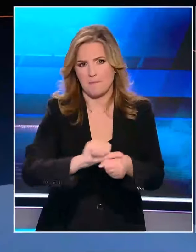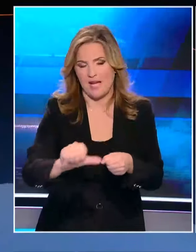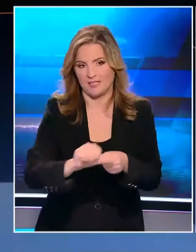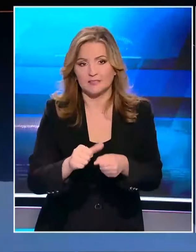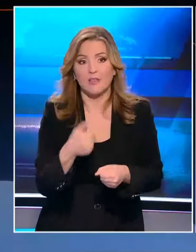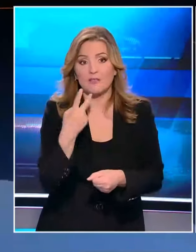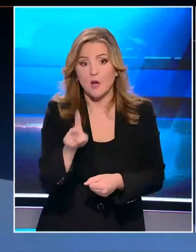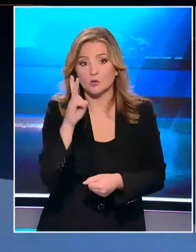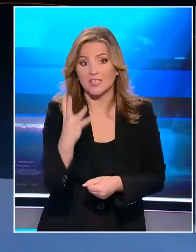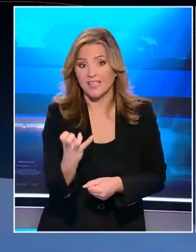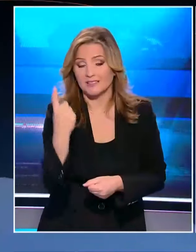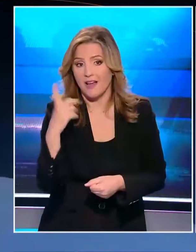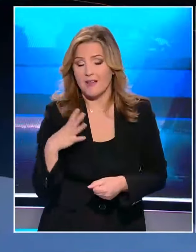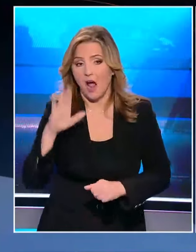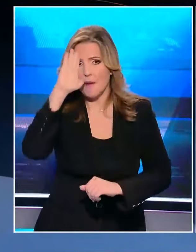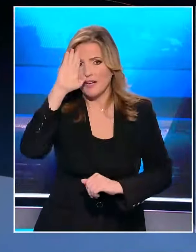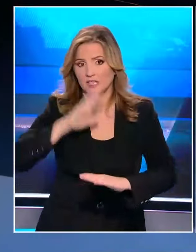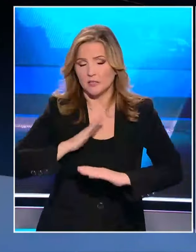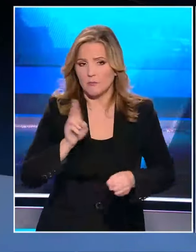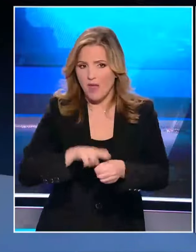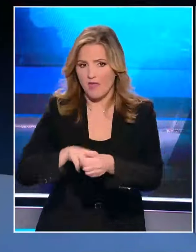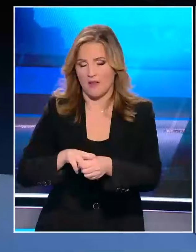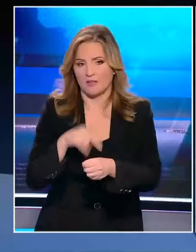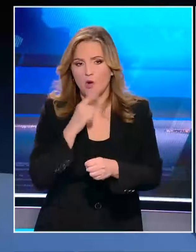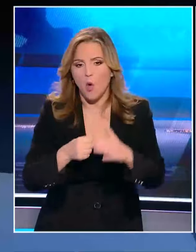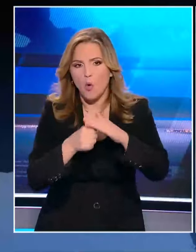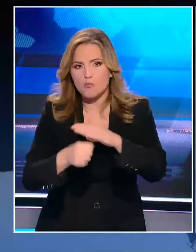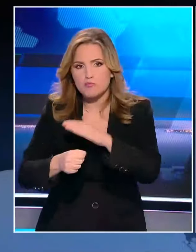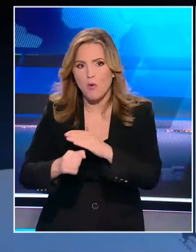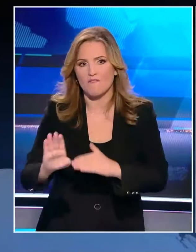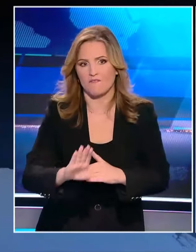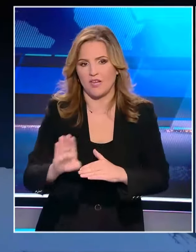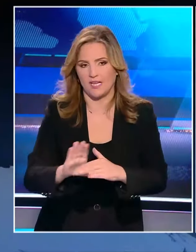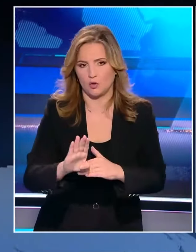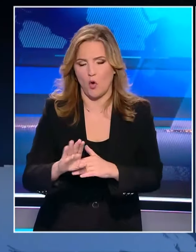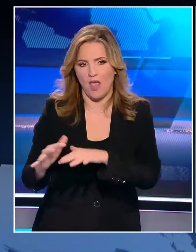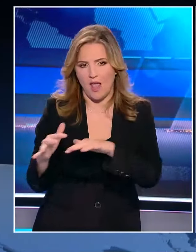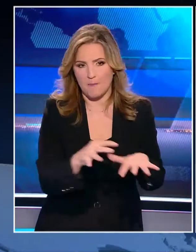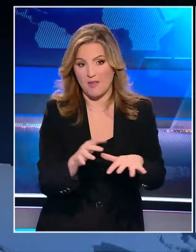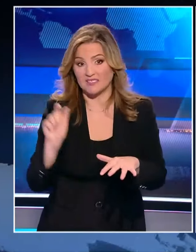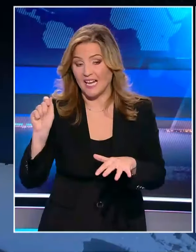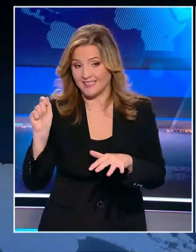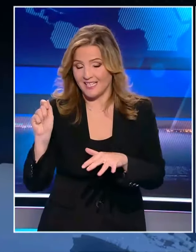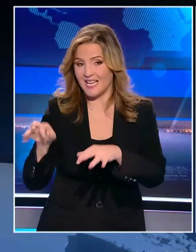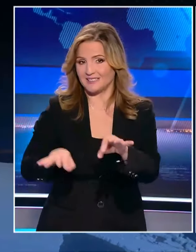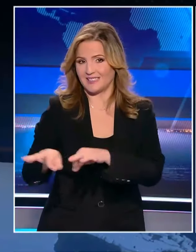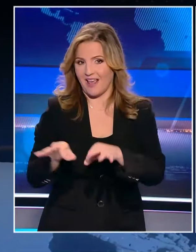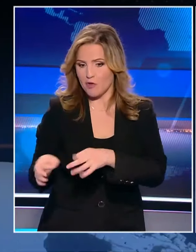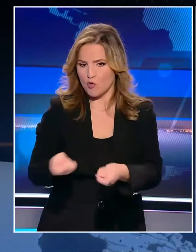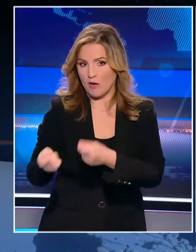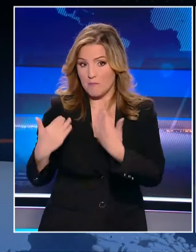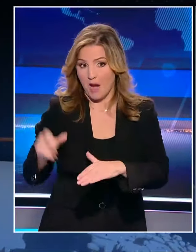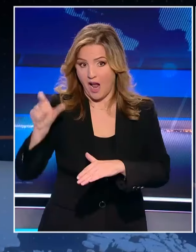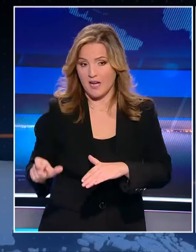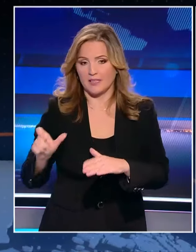241 αμερικανοί στρατιώτες σκοτώνονται στους στρατώνες του στη Βυρητό σε ένα χτύπημα που είχε θεωρηθεί πως είχε ενορχιστρωθεί από τον